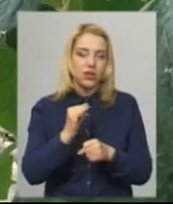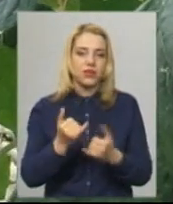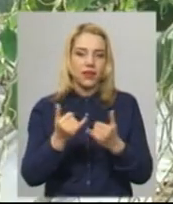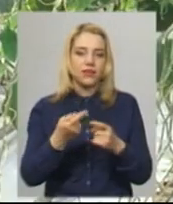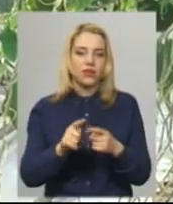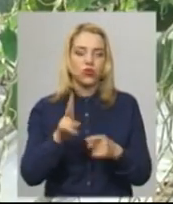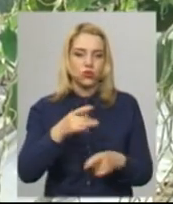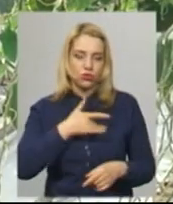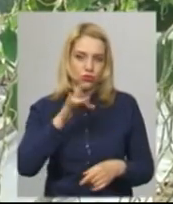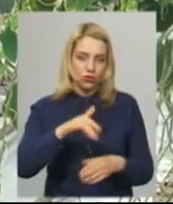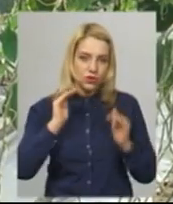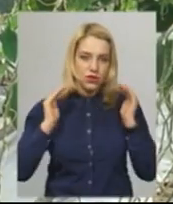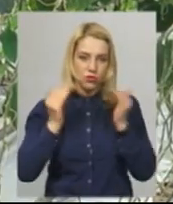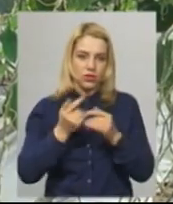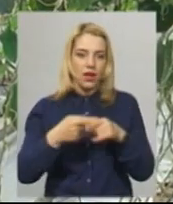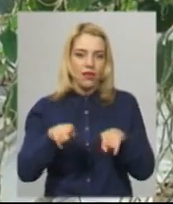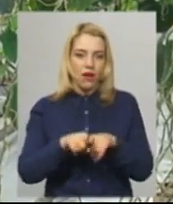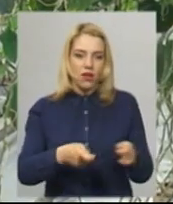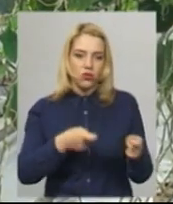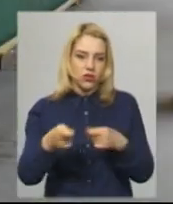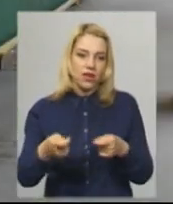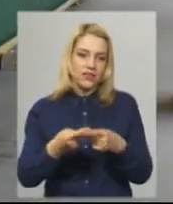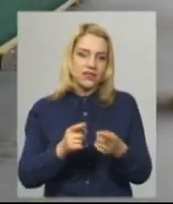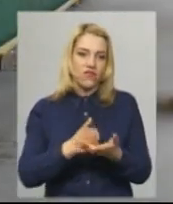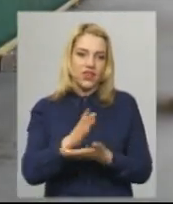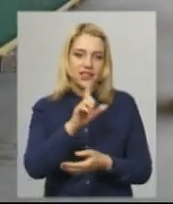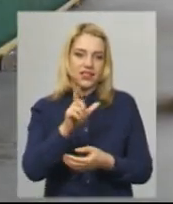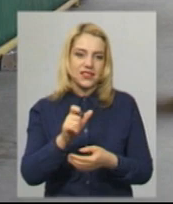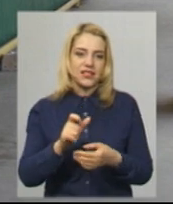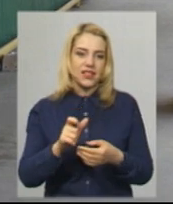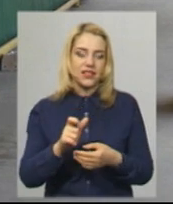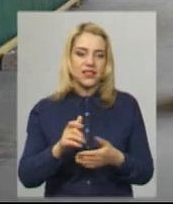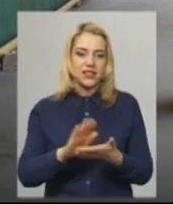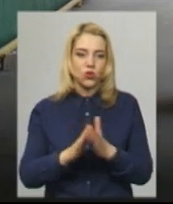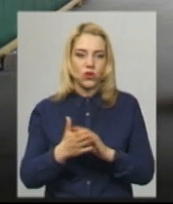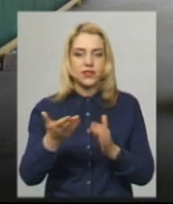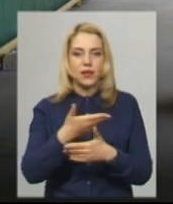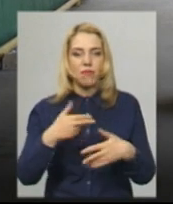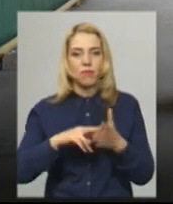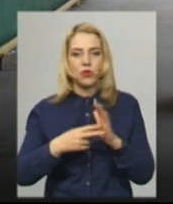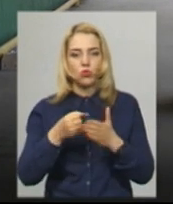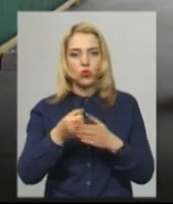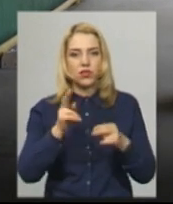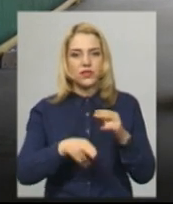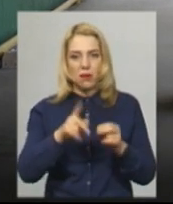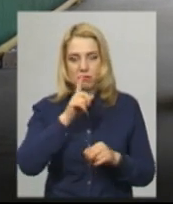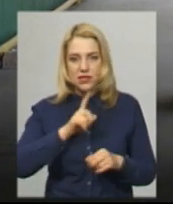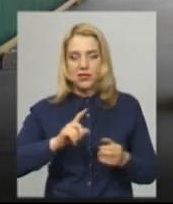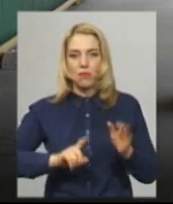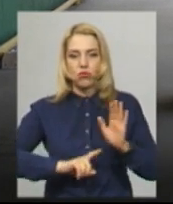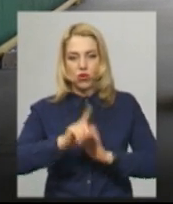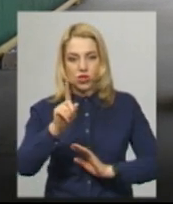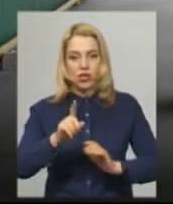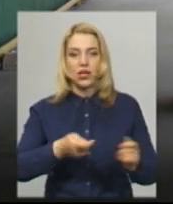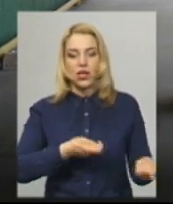хто перебуває на суворій самоізоляції, така доставка – вихід із ситуації. Ми плануємо вже фактично до кінця місяця розпочати